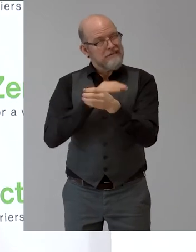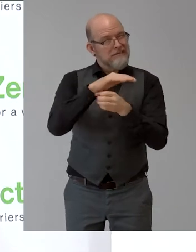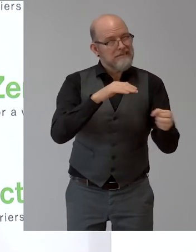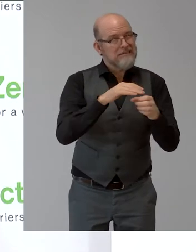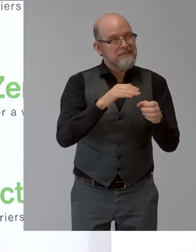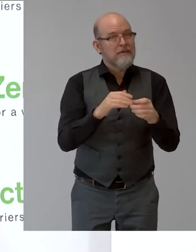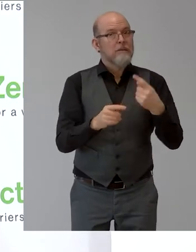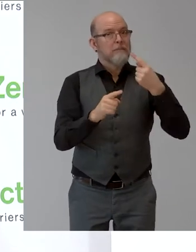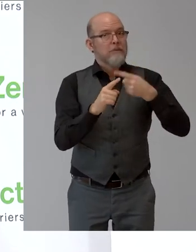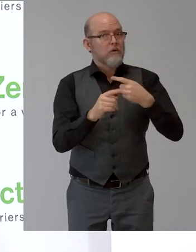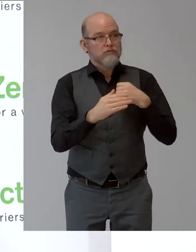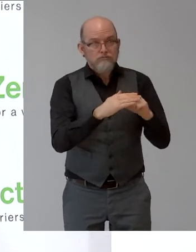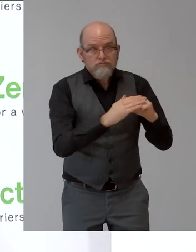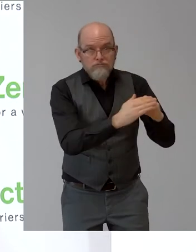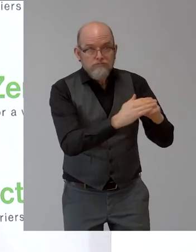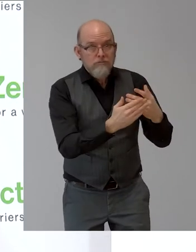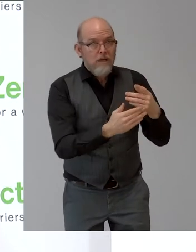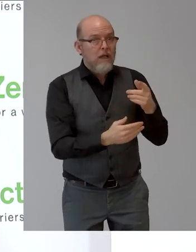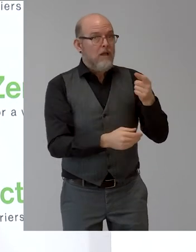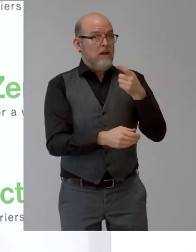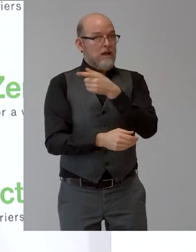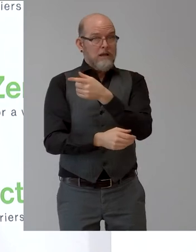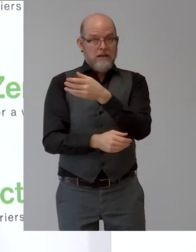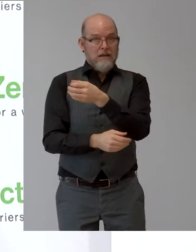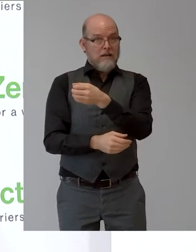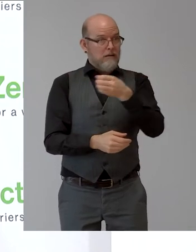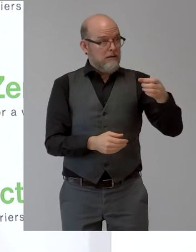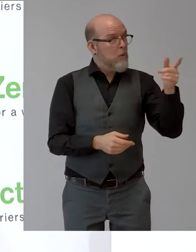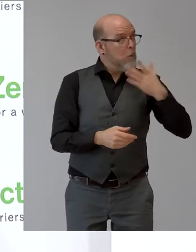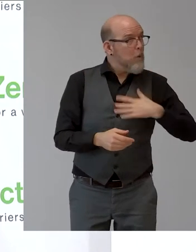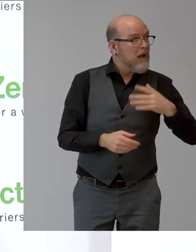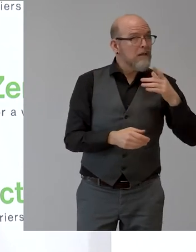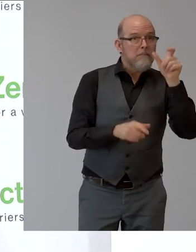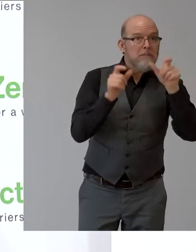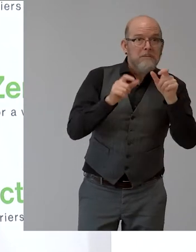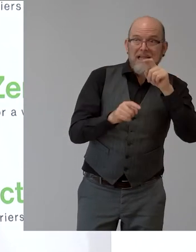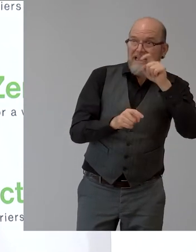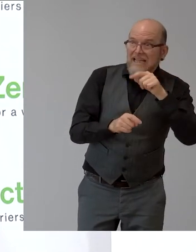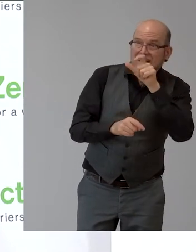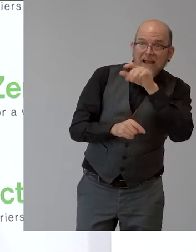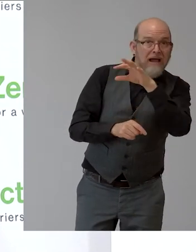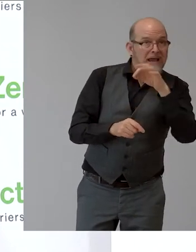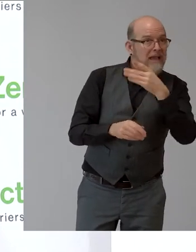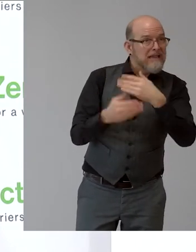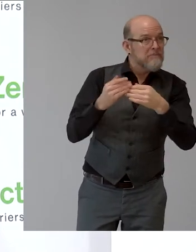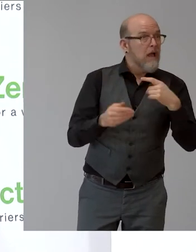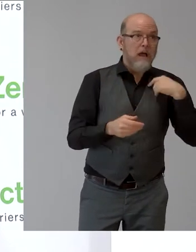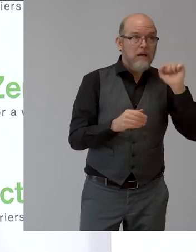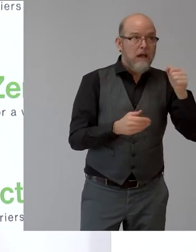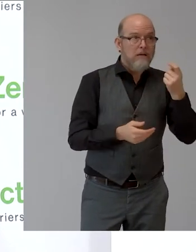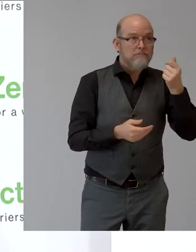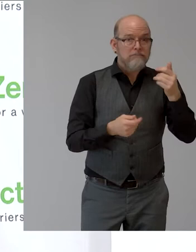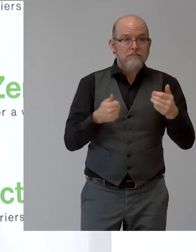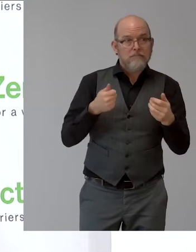bei der Arbeitskräftesuche, bei Förderungen, bei Unterstützungsstrukturen, die wir haben, die es nur gilt abzuholen und das soll das